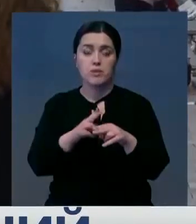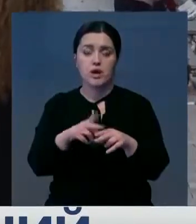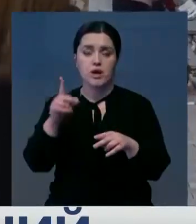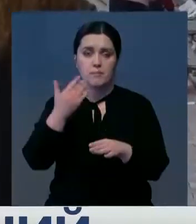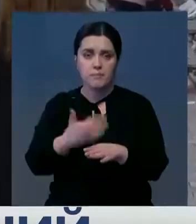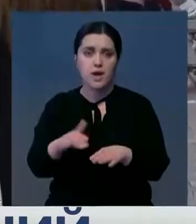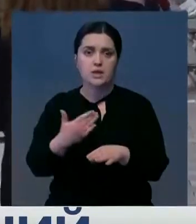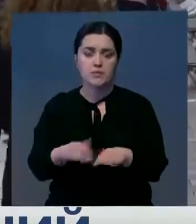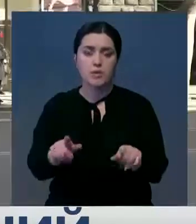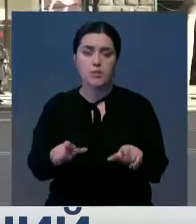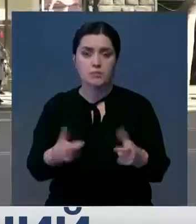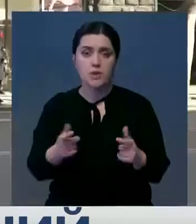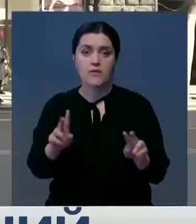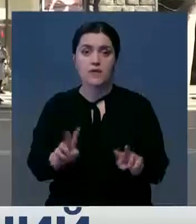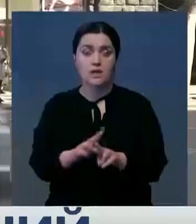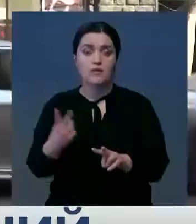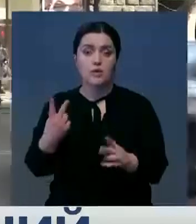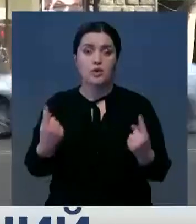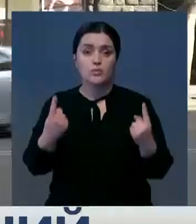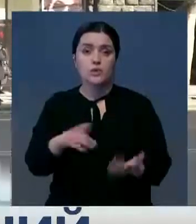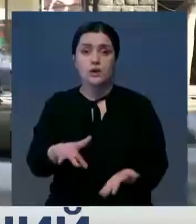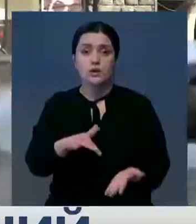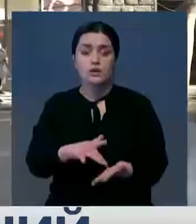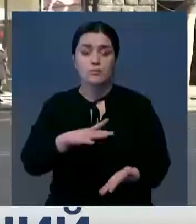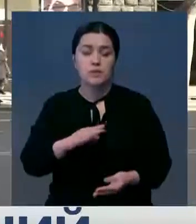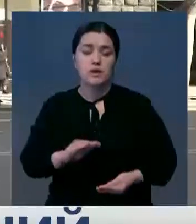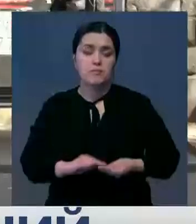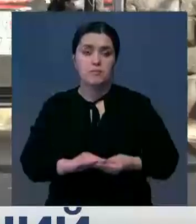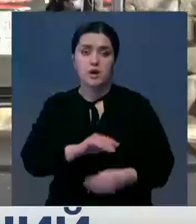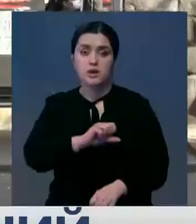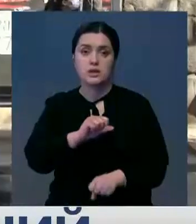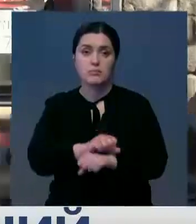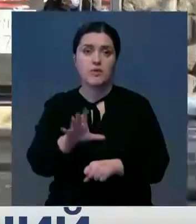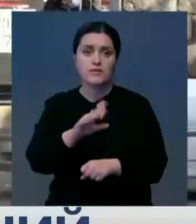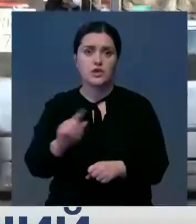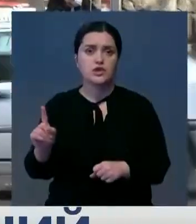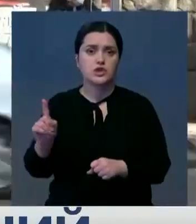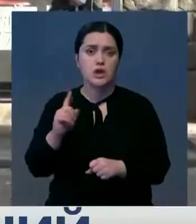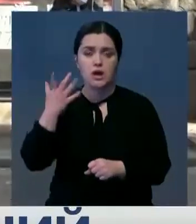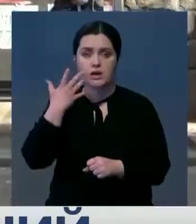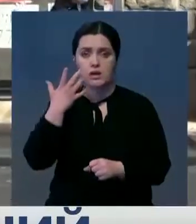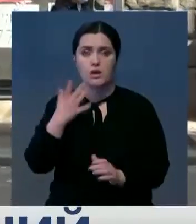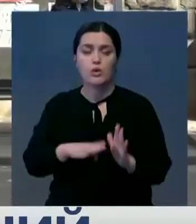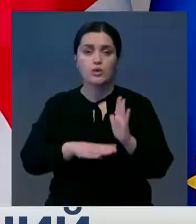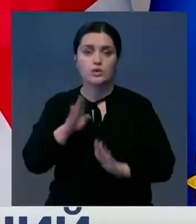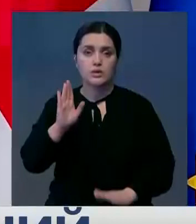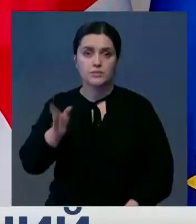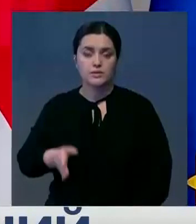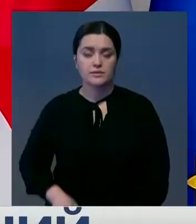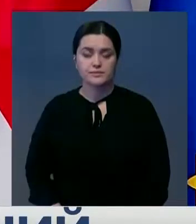ограничения. Но в столице и еще двух крупных городах жизнь была по-прежнему заморожена. Все ждали стабилизации эпидситуации.